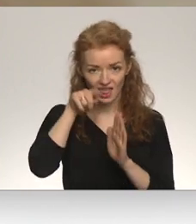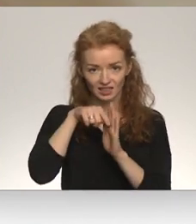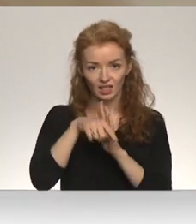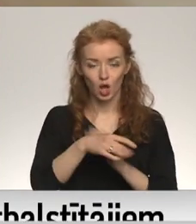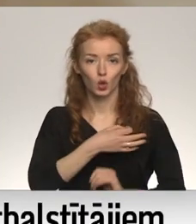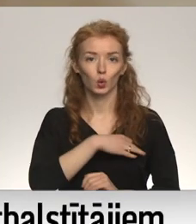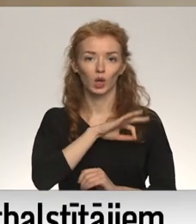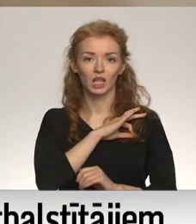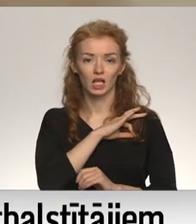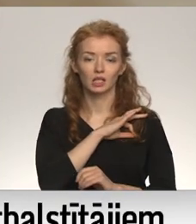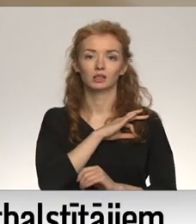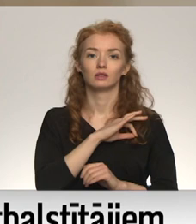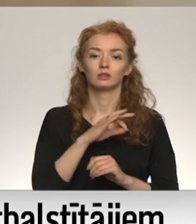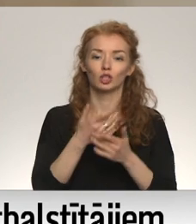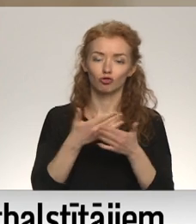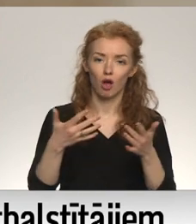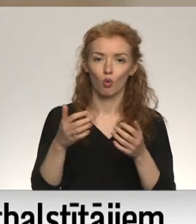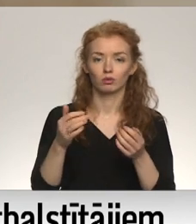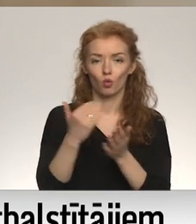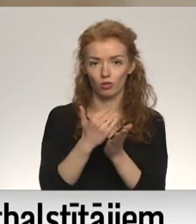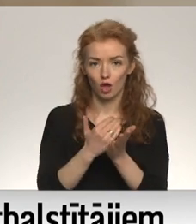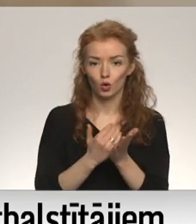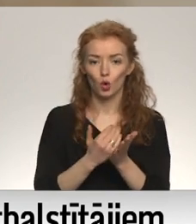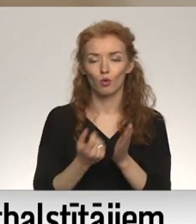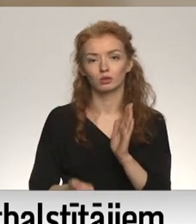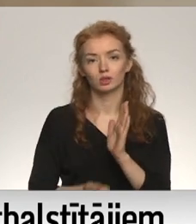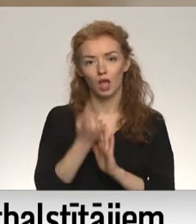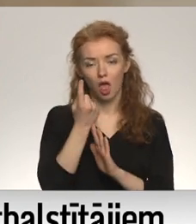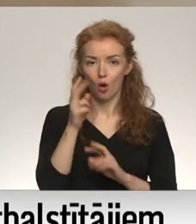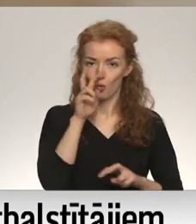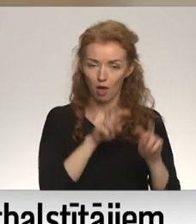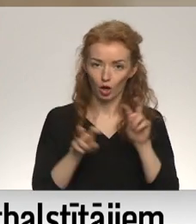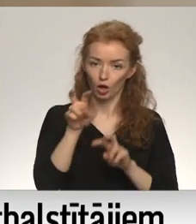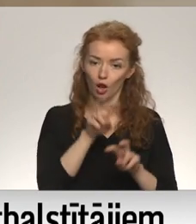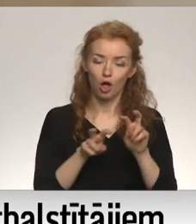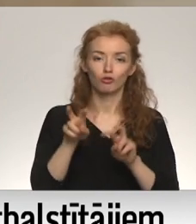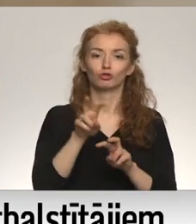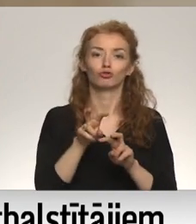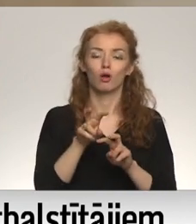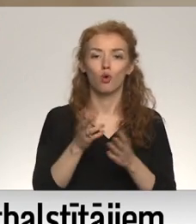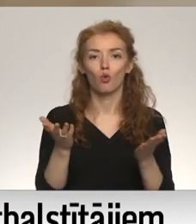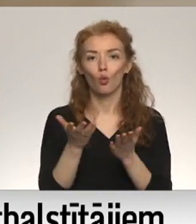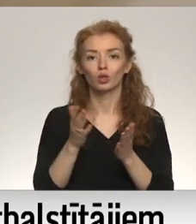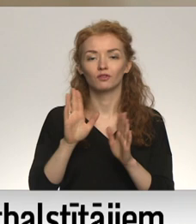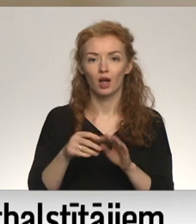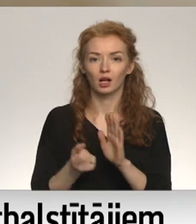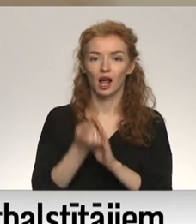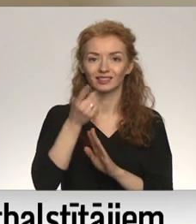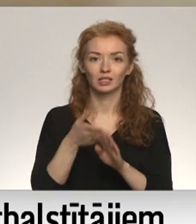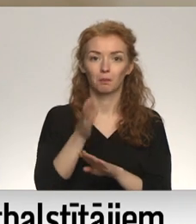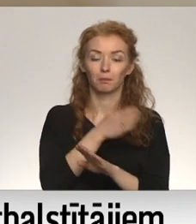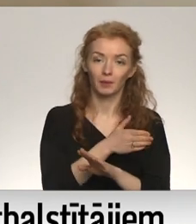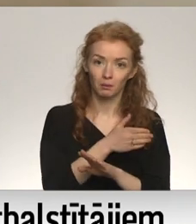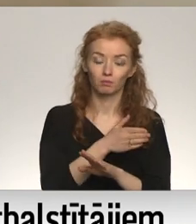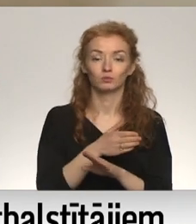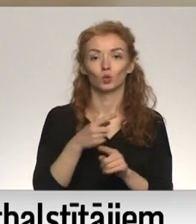juridiskās ekvilibristikās, cēloņas sakarību meklēšanas, kuras varētu rasties pirms cēloņiem